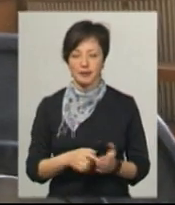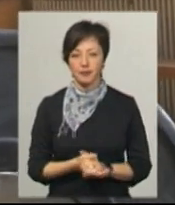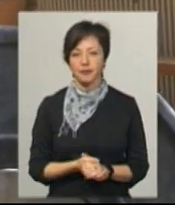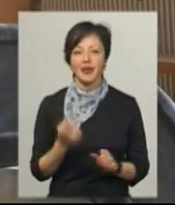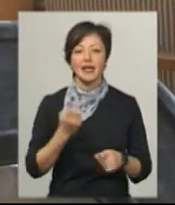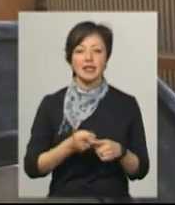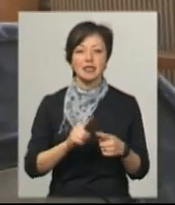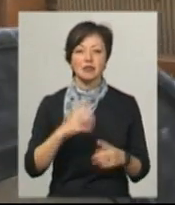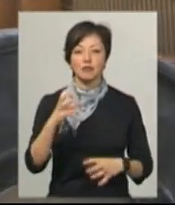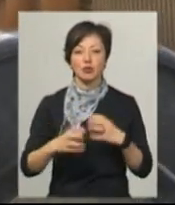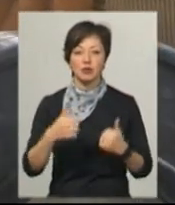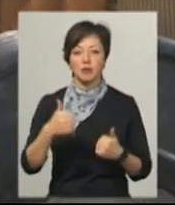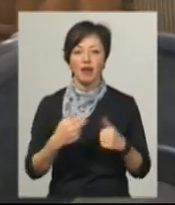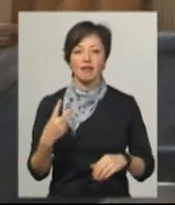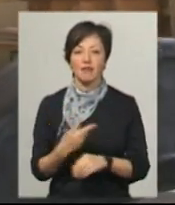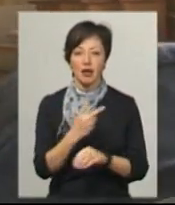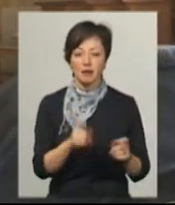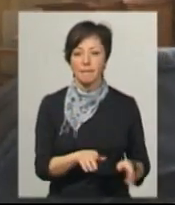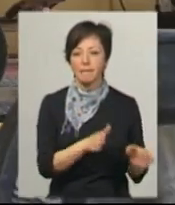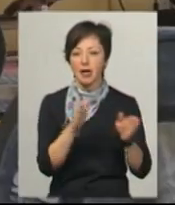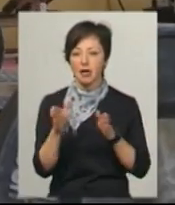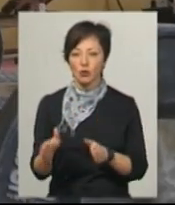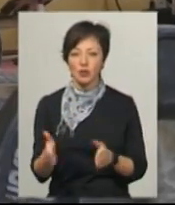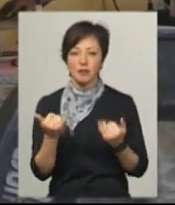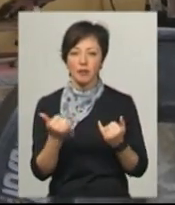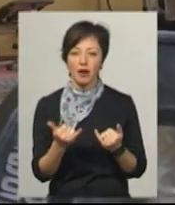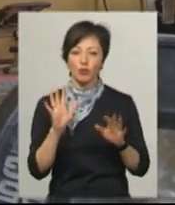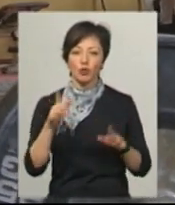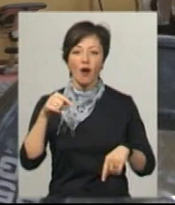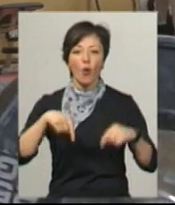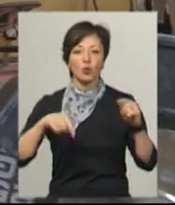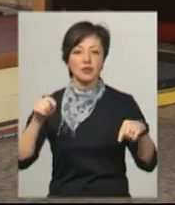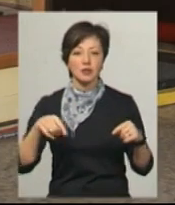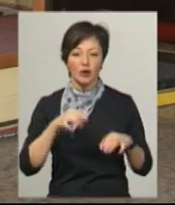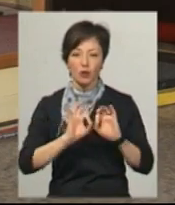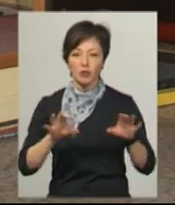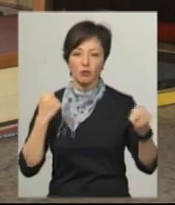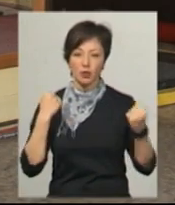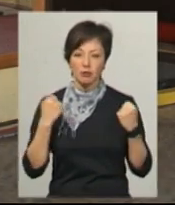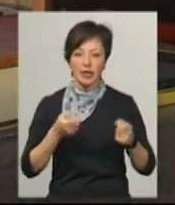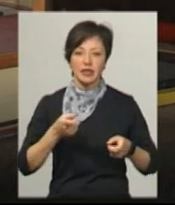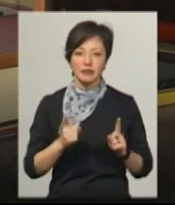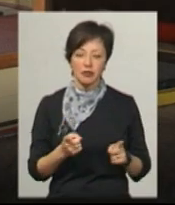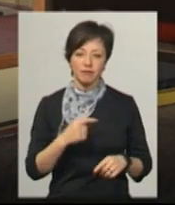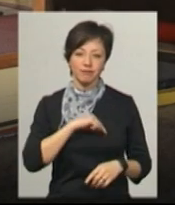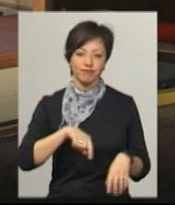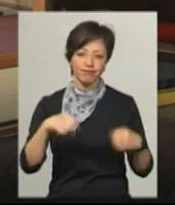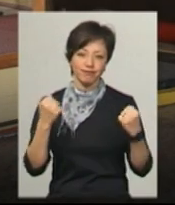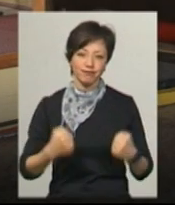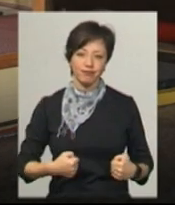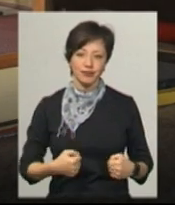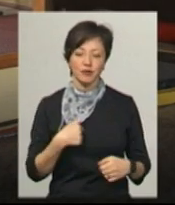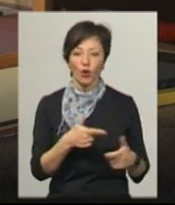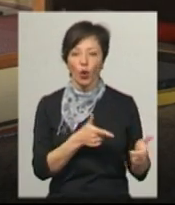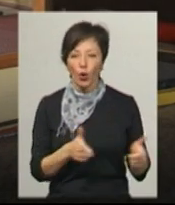Ці міжнародні змагання вже двічі переносили, тепер їх планують провести замість весни-восени, розповідає спортсменка. Звісно, розчарування, тому що ти